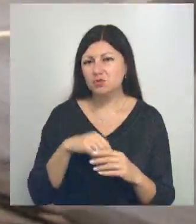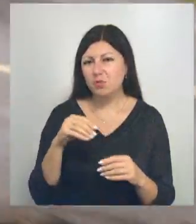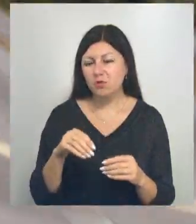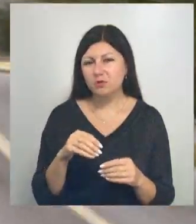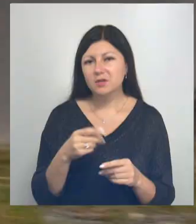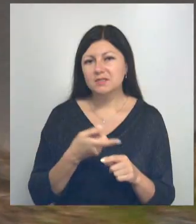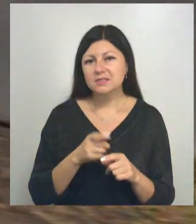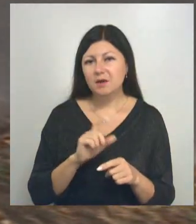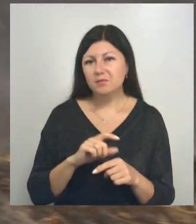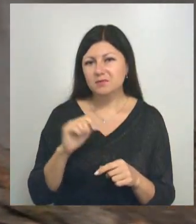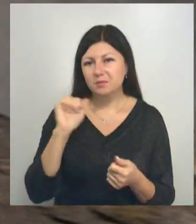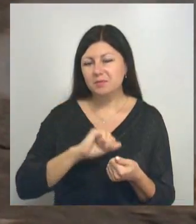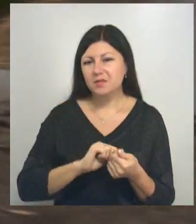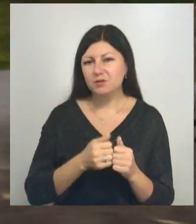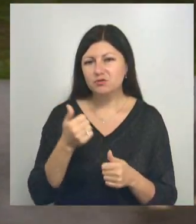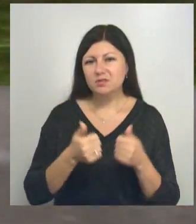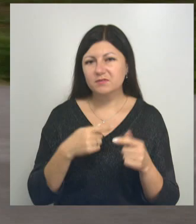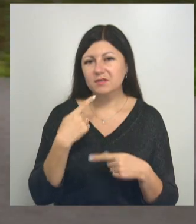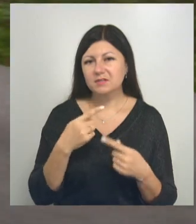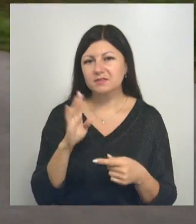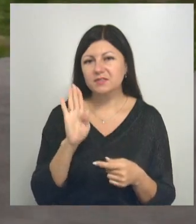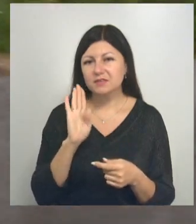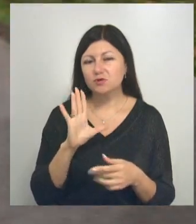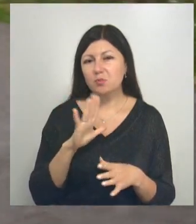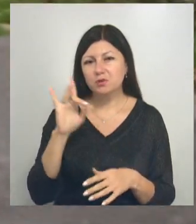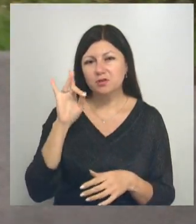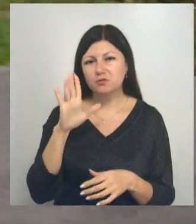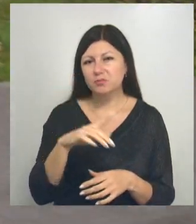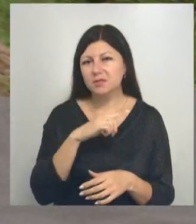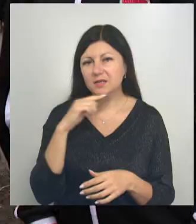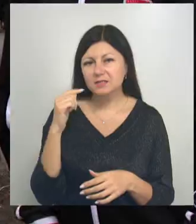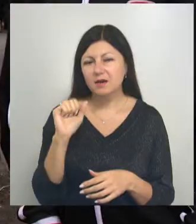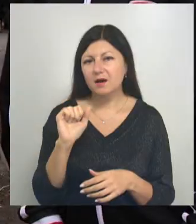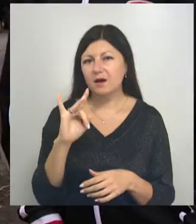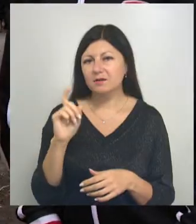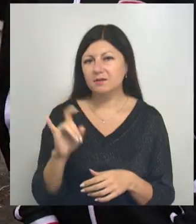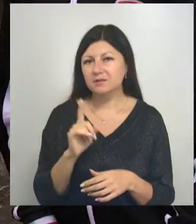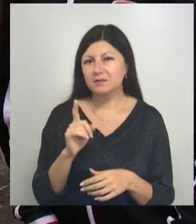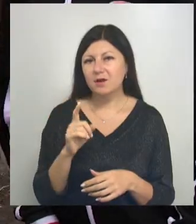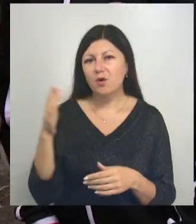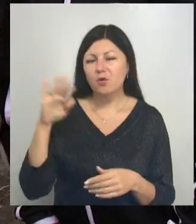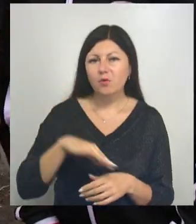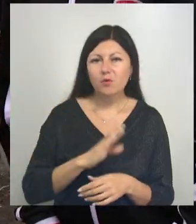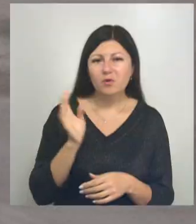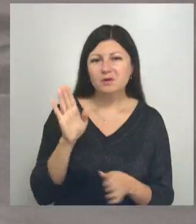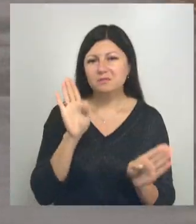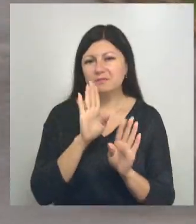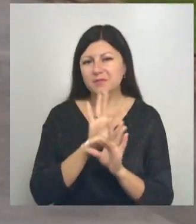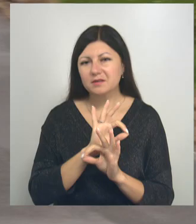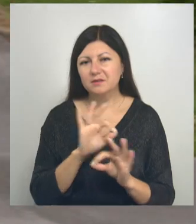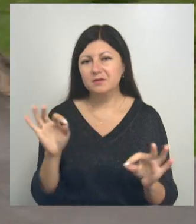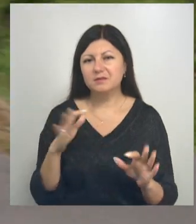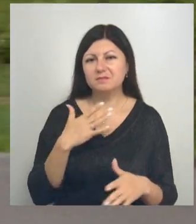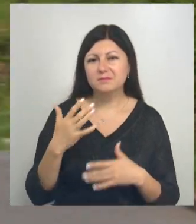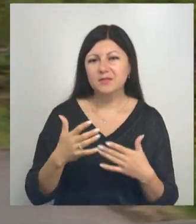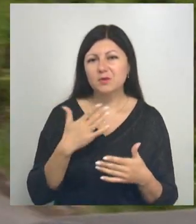запоминающиеся соревнования, как рассказывает девушка, были на чемпионате России в Архызе. Горы, адреналин, красивая природа. У нас в